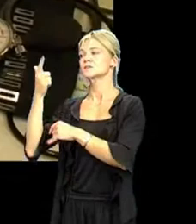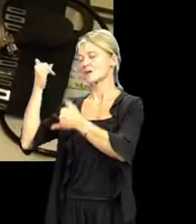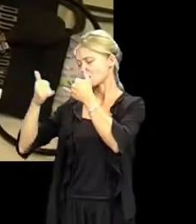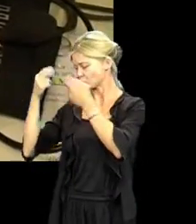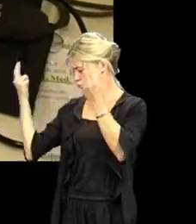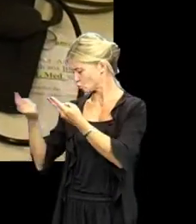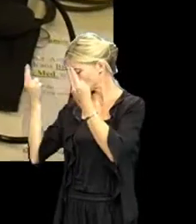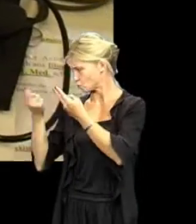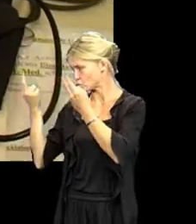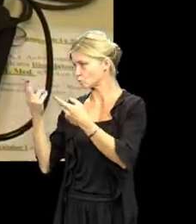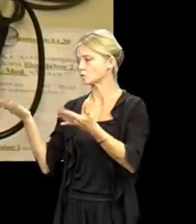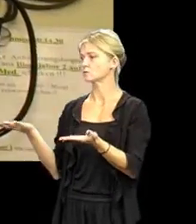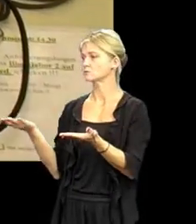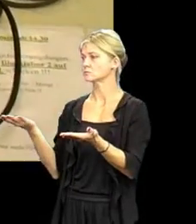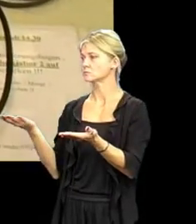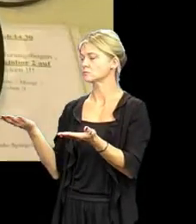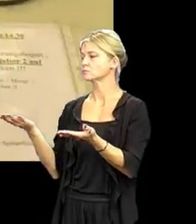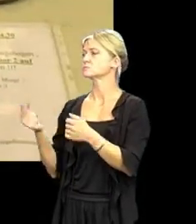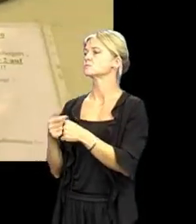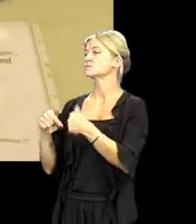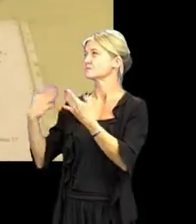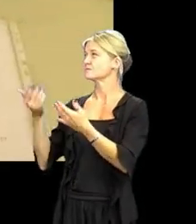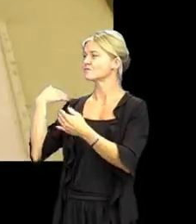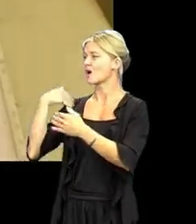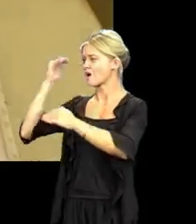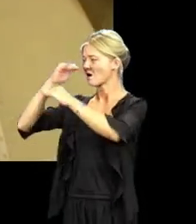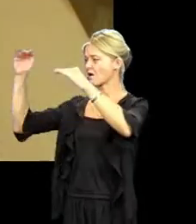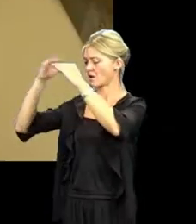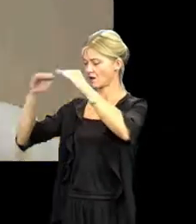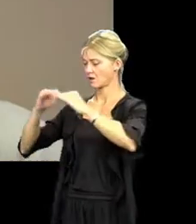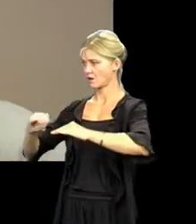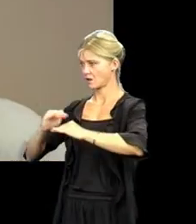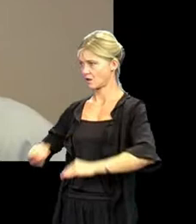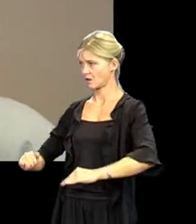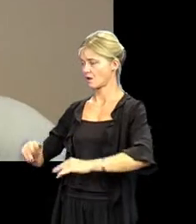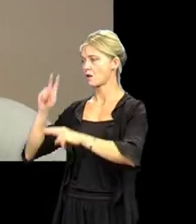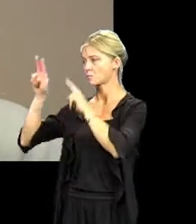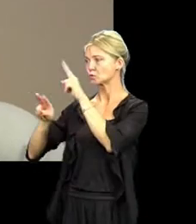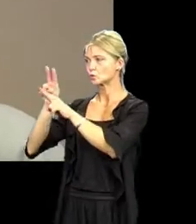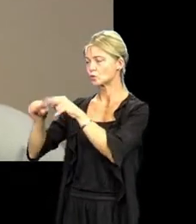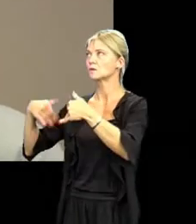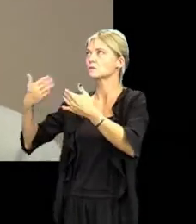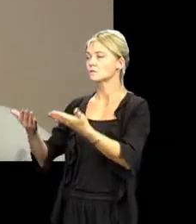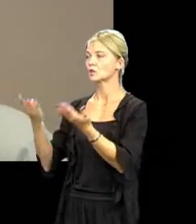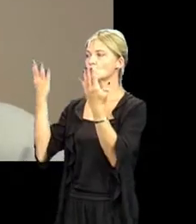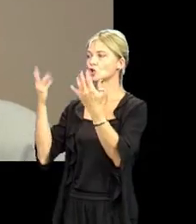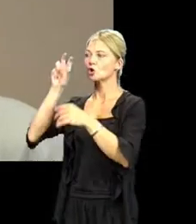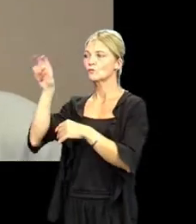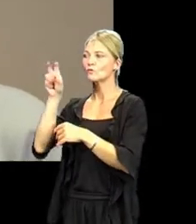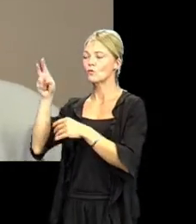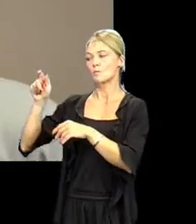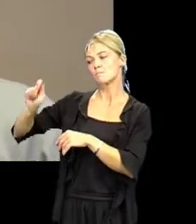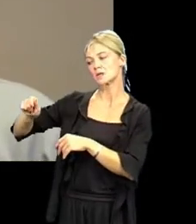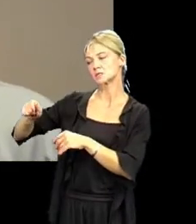Regalbetreuung probiert habe, bin ich daraufhin irgendwie zu eintönig, das Regal. Dann habe ich einmal neun Wochen beim Magistrat probiert. Das war nicht das